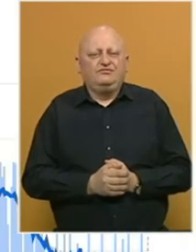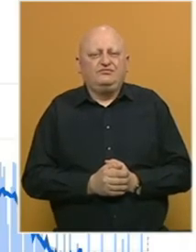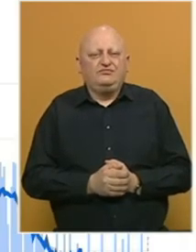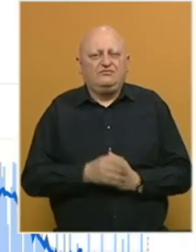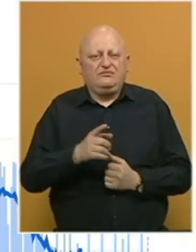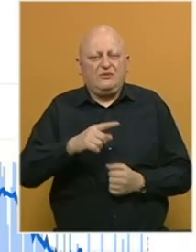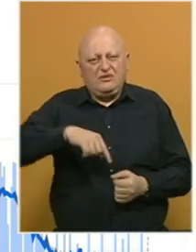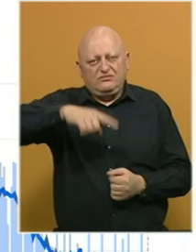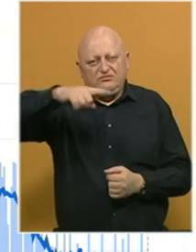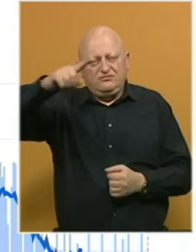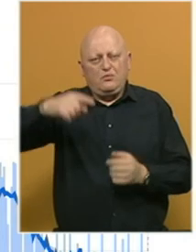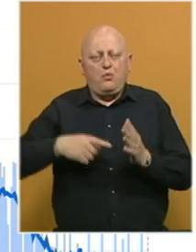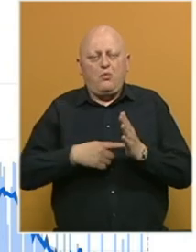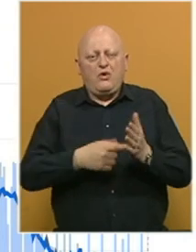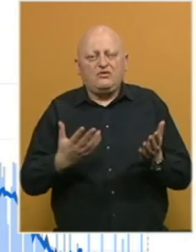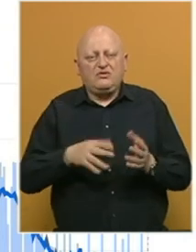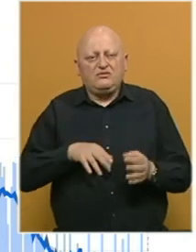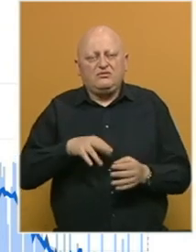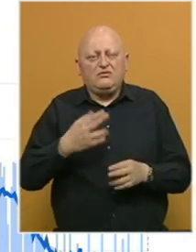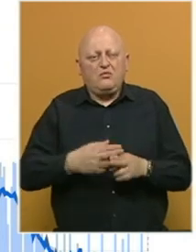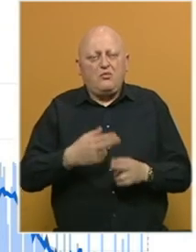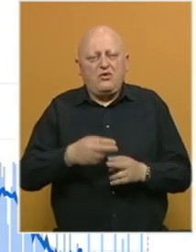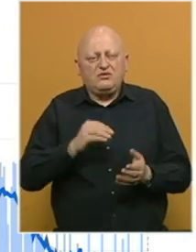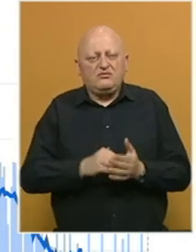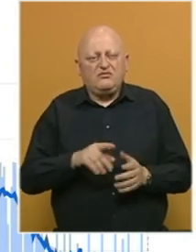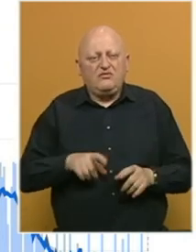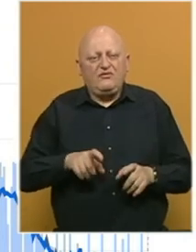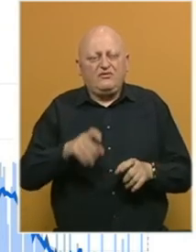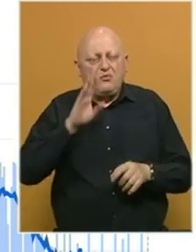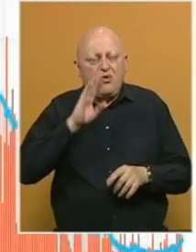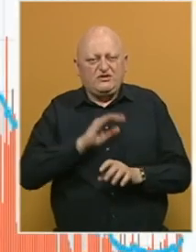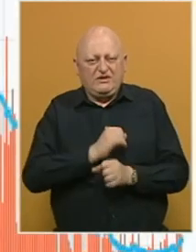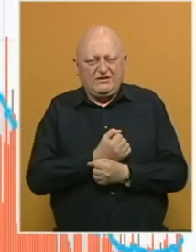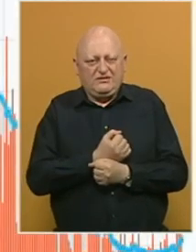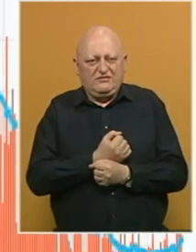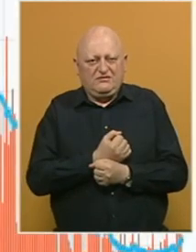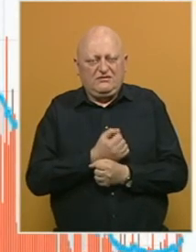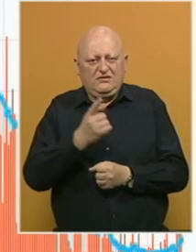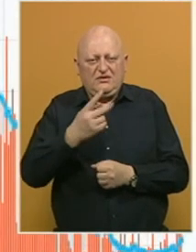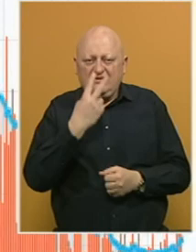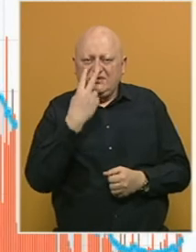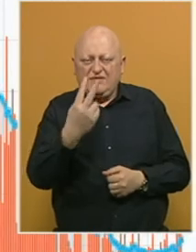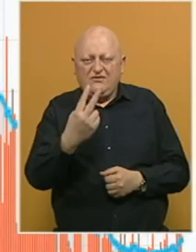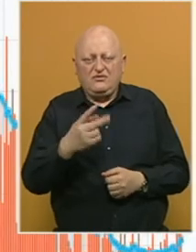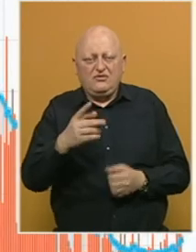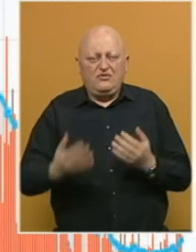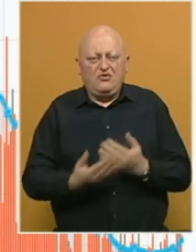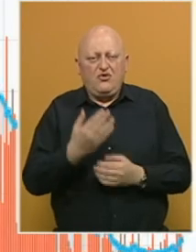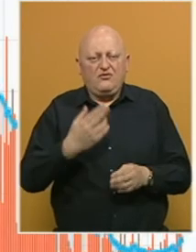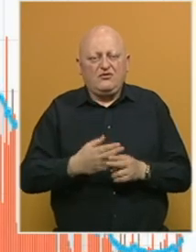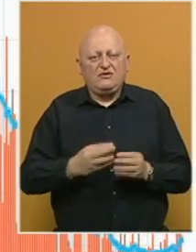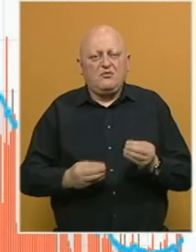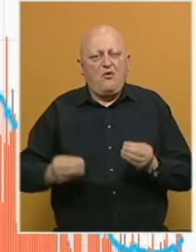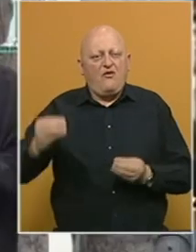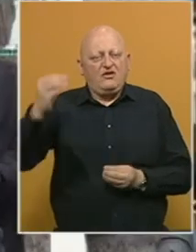Ovo je krivulja koja pokazuje kako se kreće broj zaraženih koronavirusom u BiH. Iz ove se vidi kako se broj novih infekcija